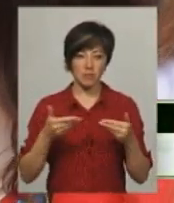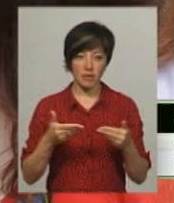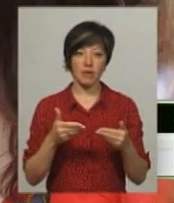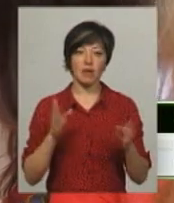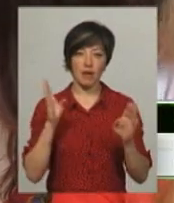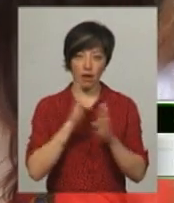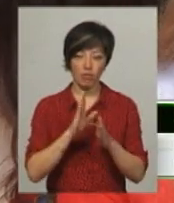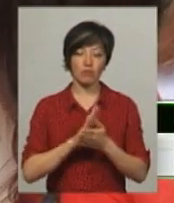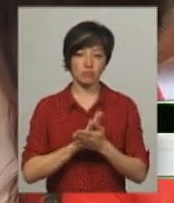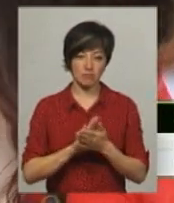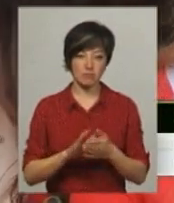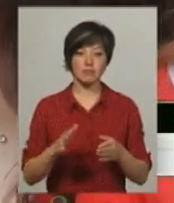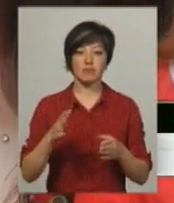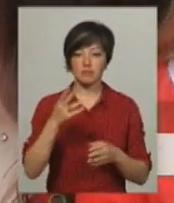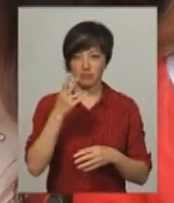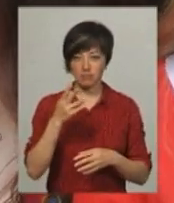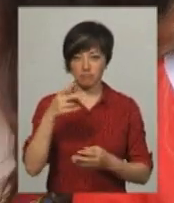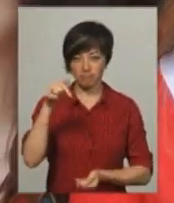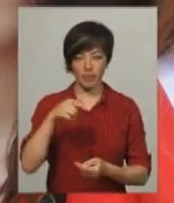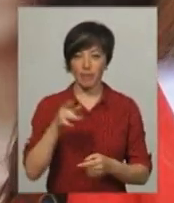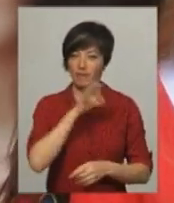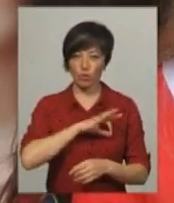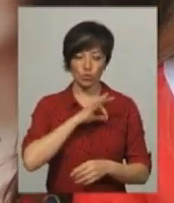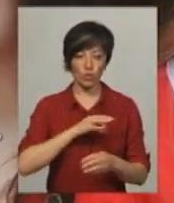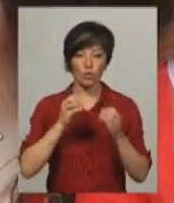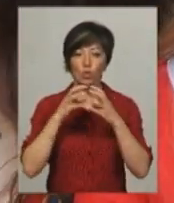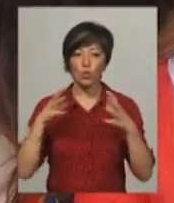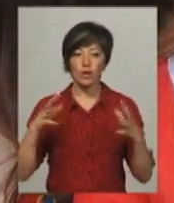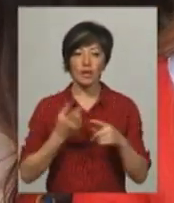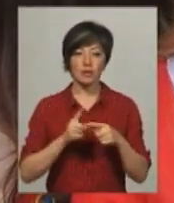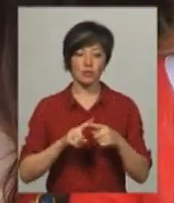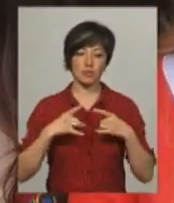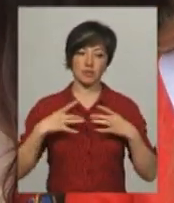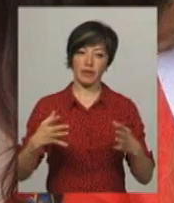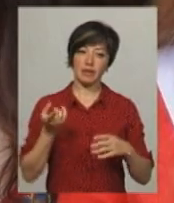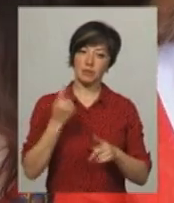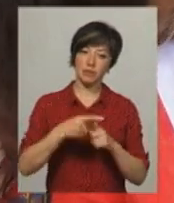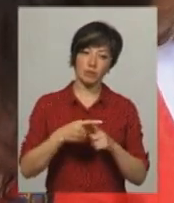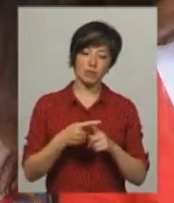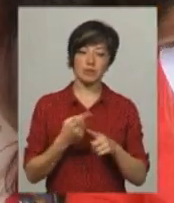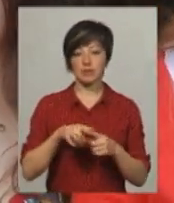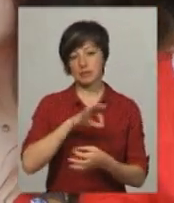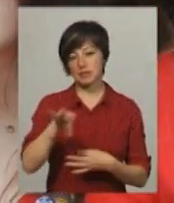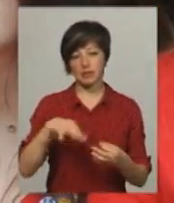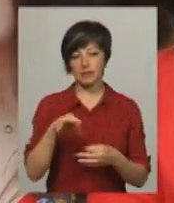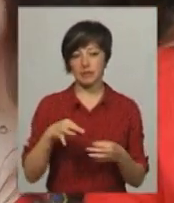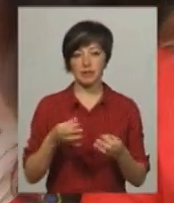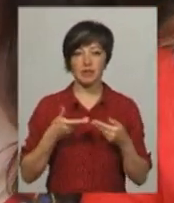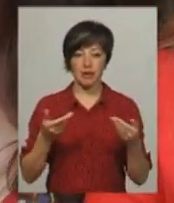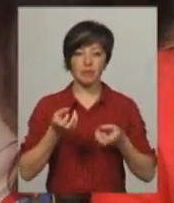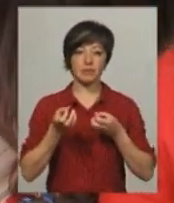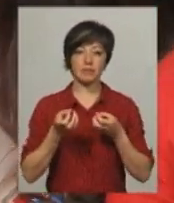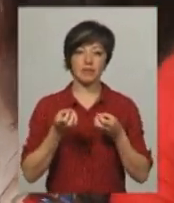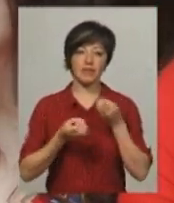екофрендлі для того, щоб не використовувати кульки на своєму святі. До того ж, це зайве насправді, нам і